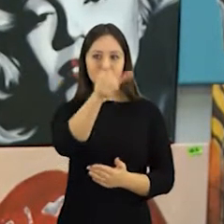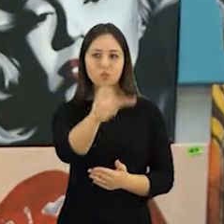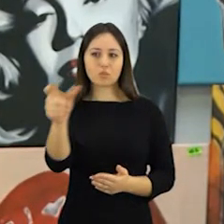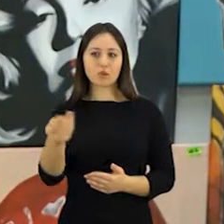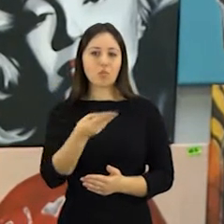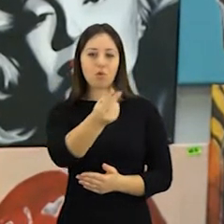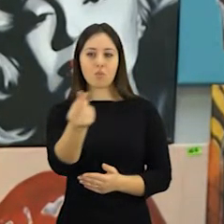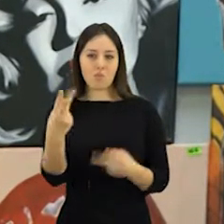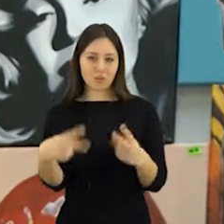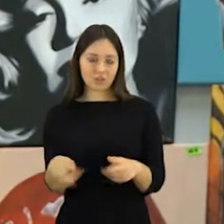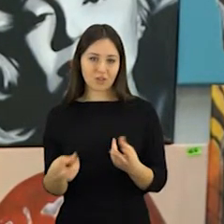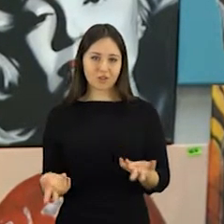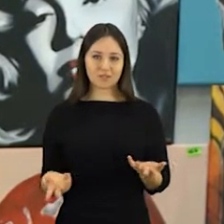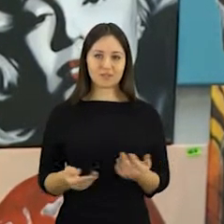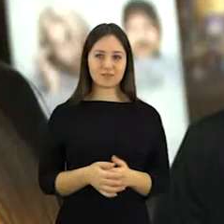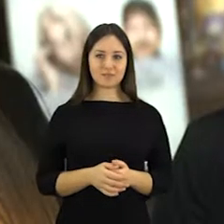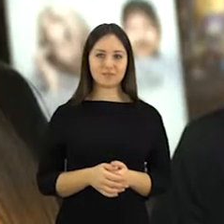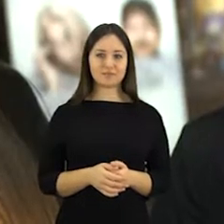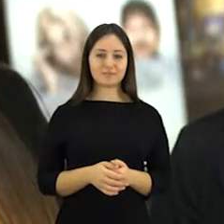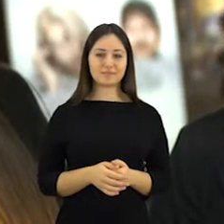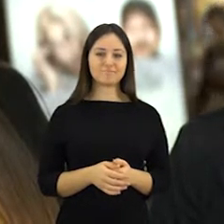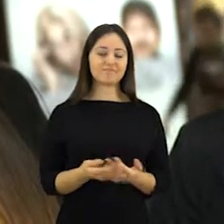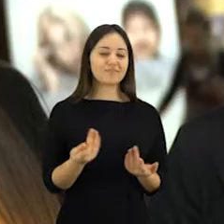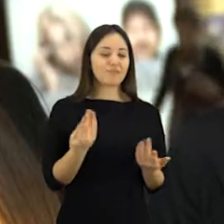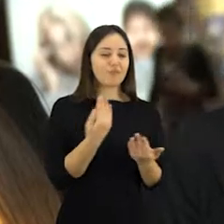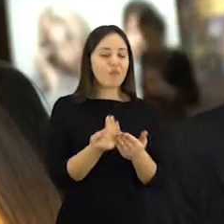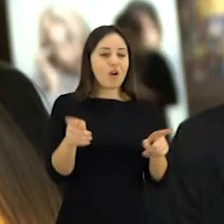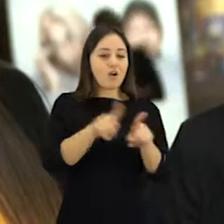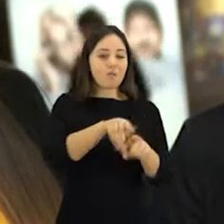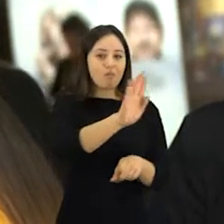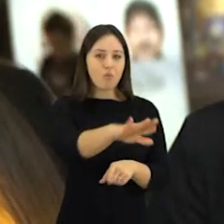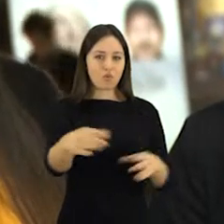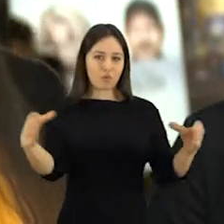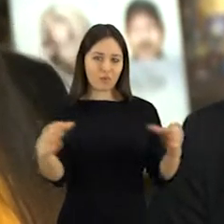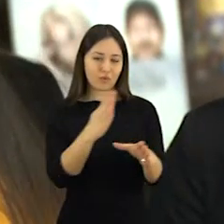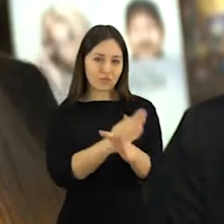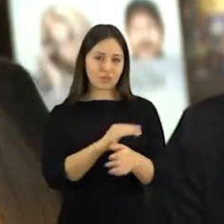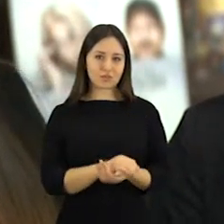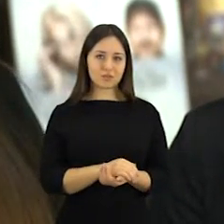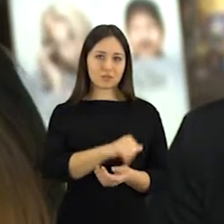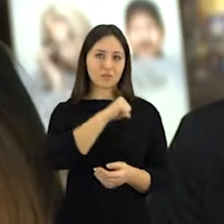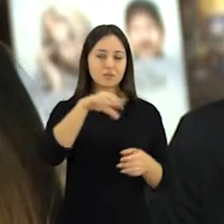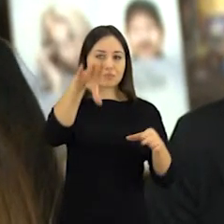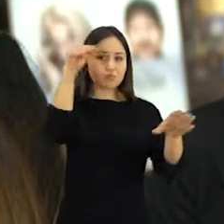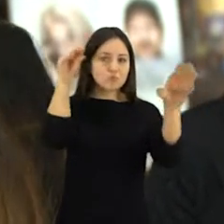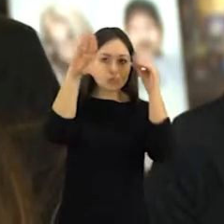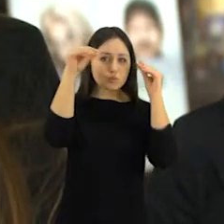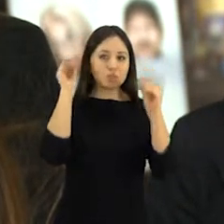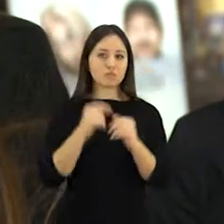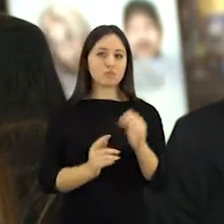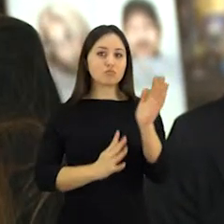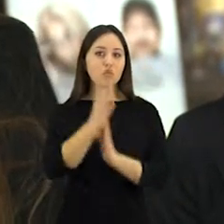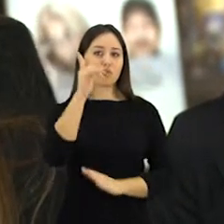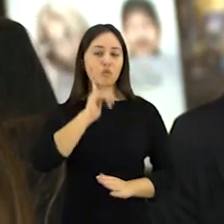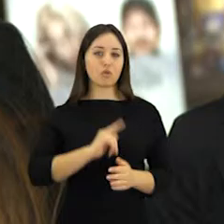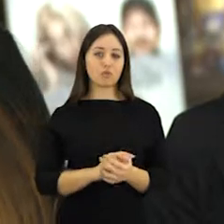tik mano ir nereikėtų dalynti pinigų. Tiesiog tokie grinai yra moksleivi, bendruome, kuri tik, nu tiesiog, sėmėmės patirties